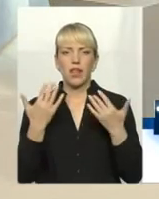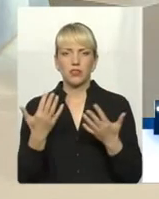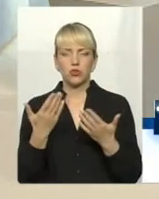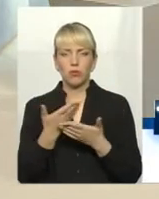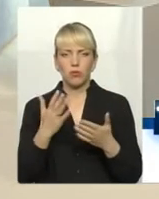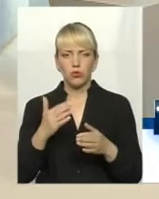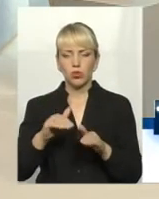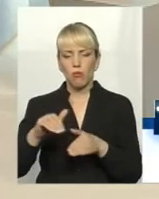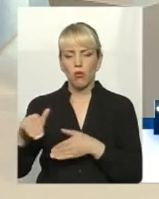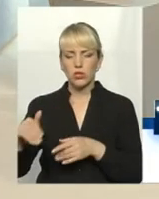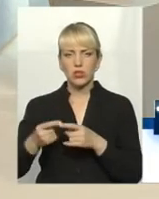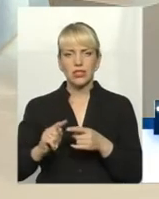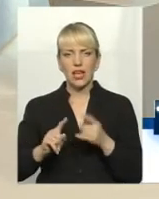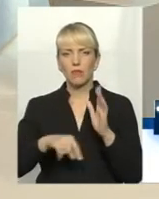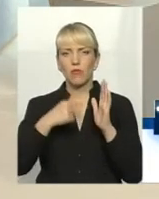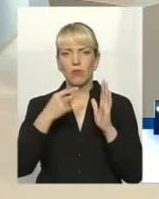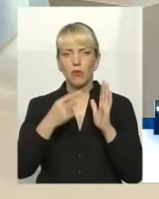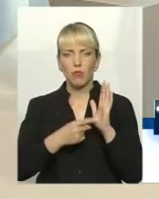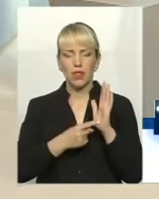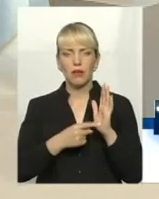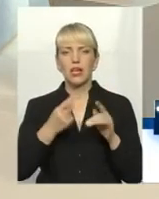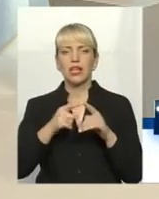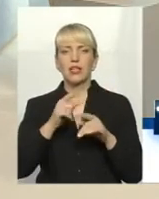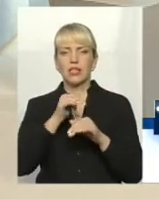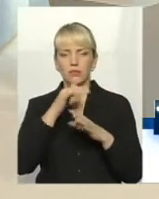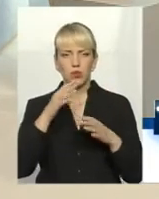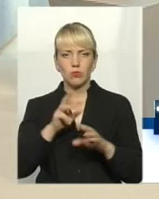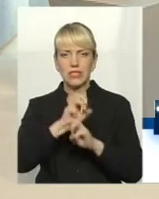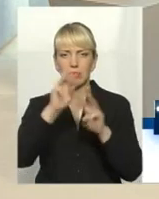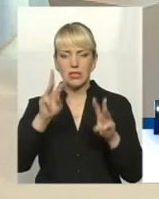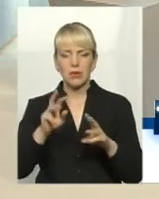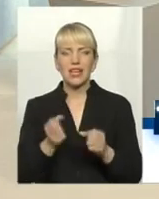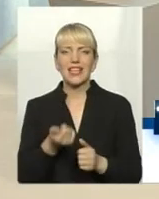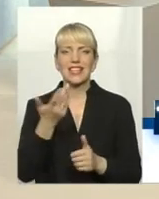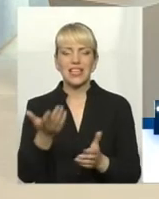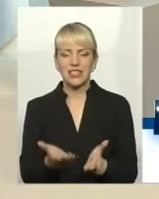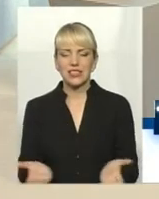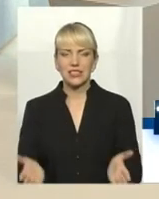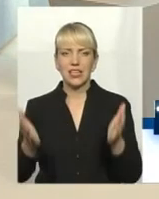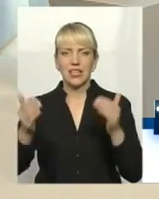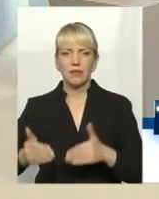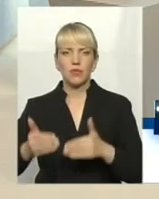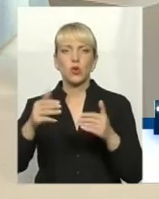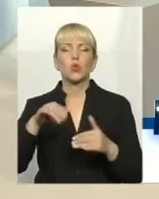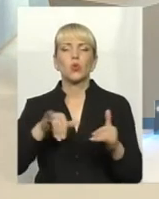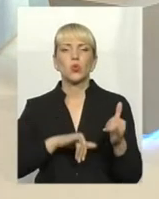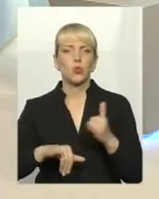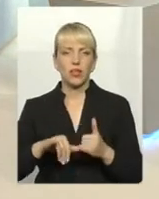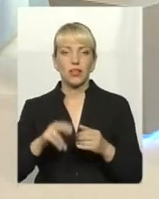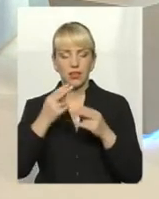стояти острою цієї проблеми, не зможемо забезпечити ту кількість урн-контейнерів, то куди людині є? Ну, техніка буде їздити, збирати.